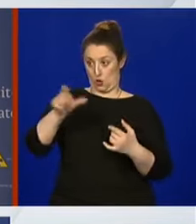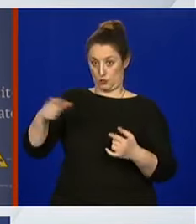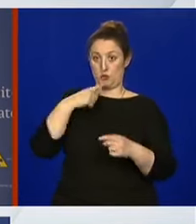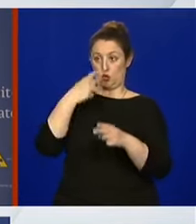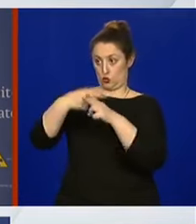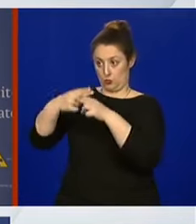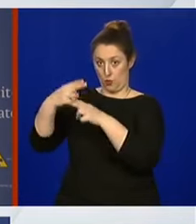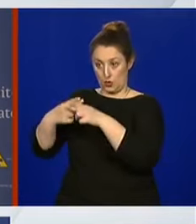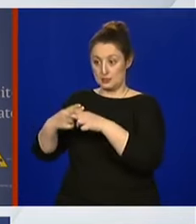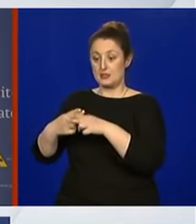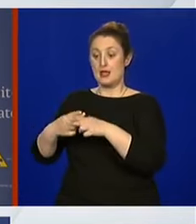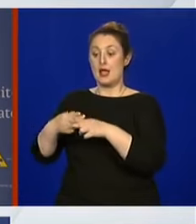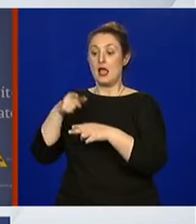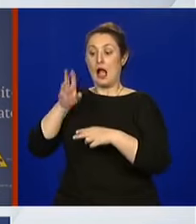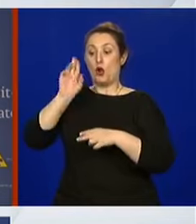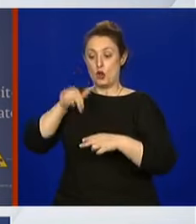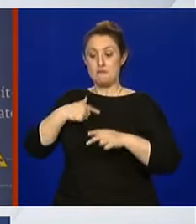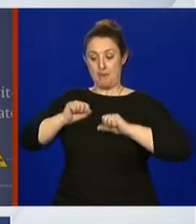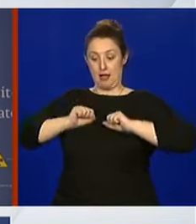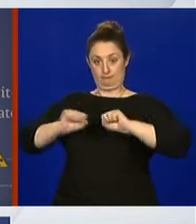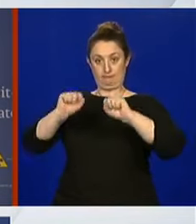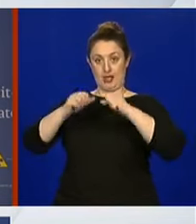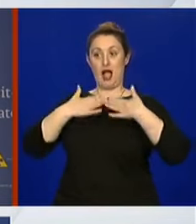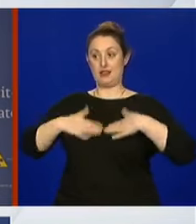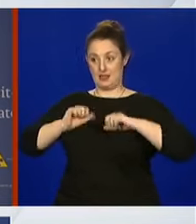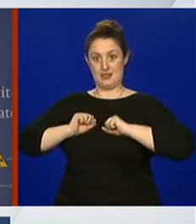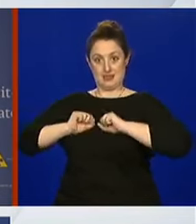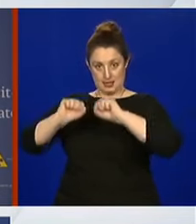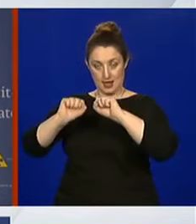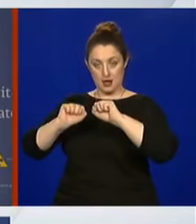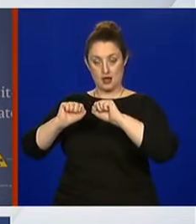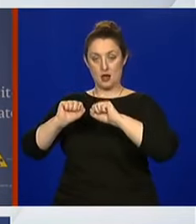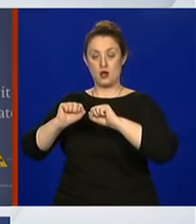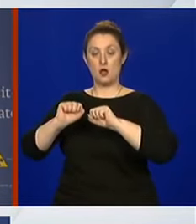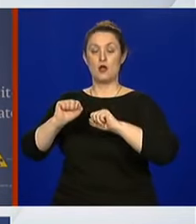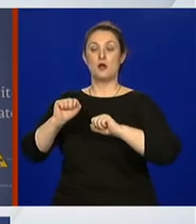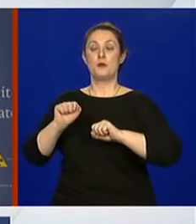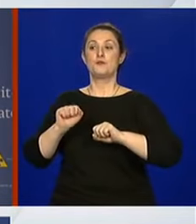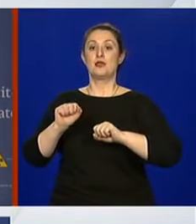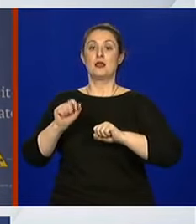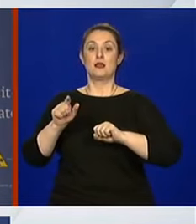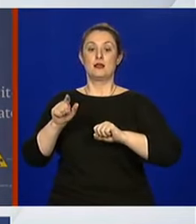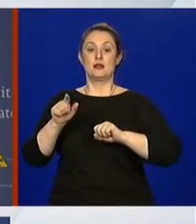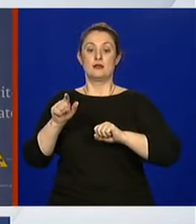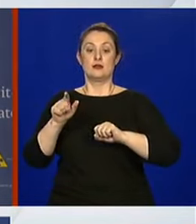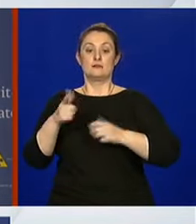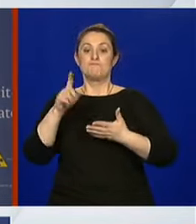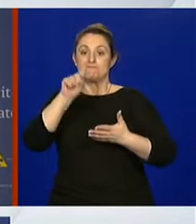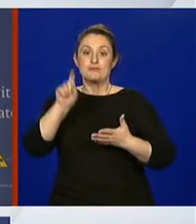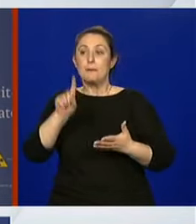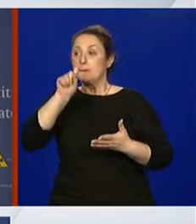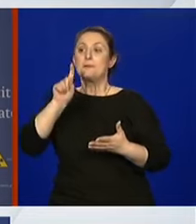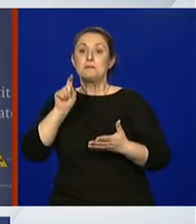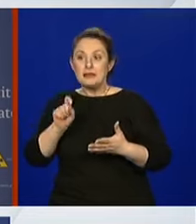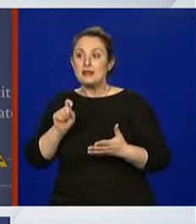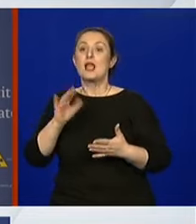antitijela, dakle u toj plazmi je bitno da imaju antitijela na virus, novi koronavirus.